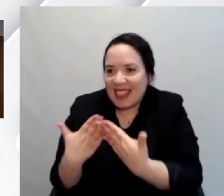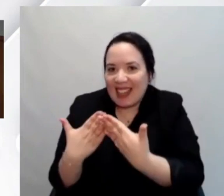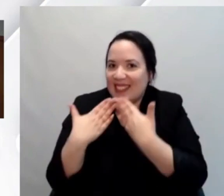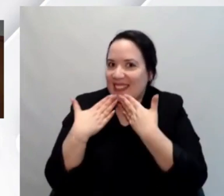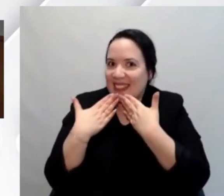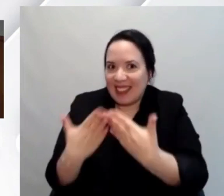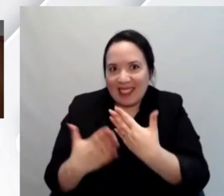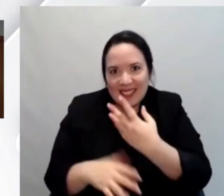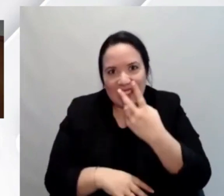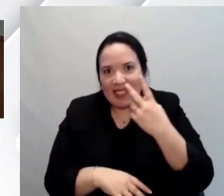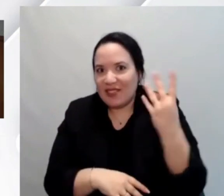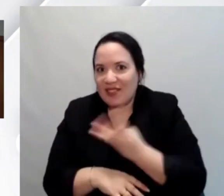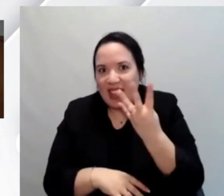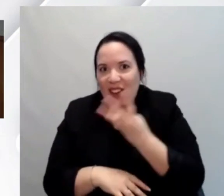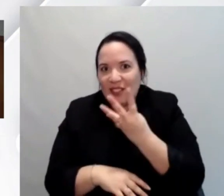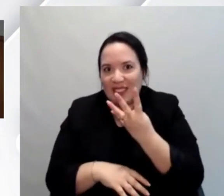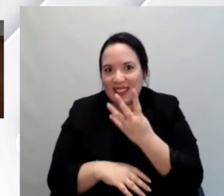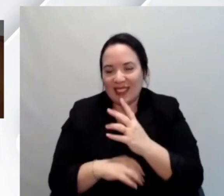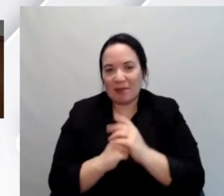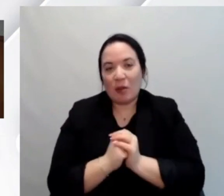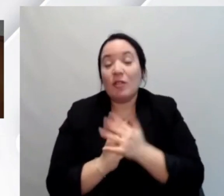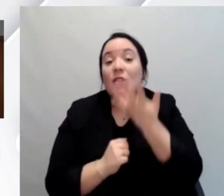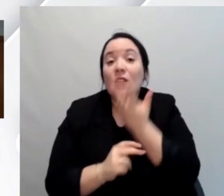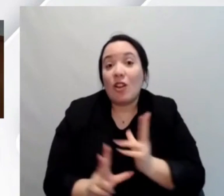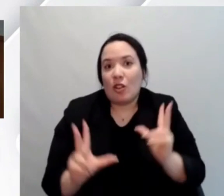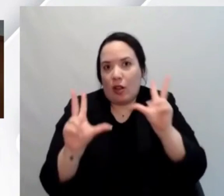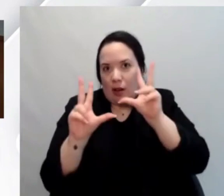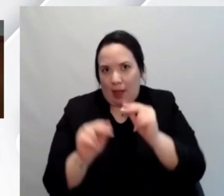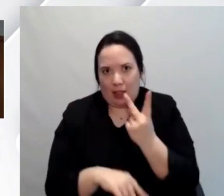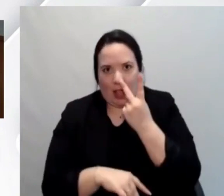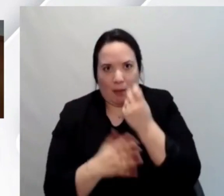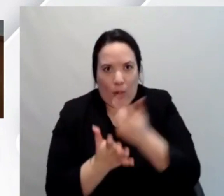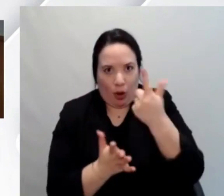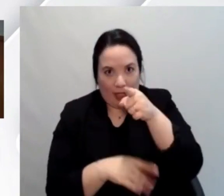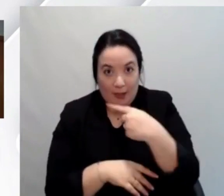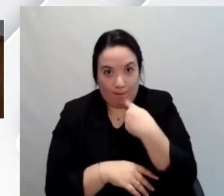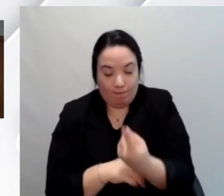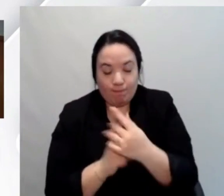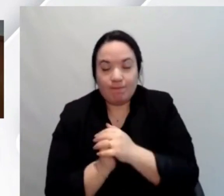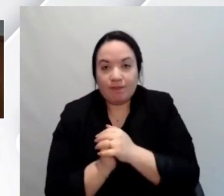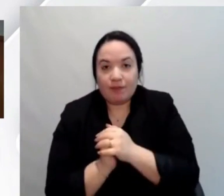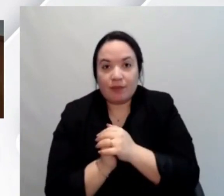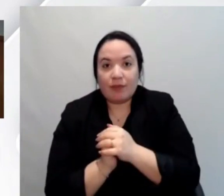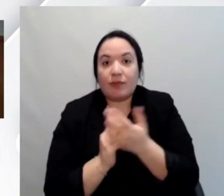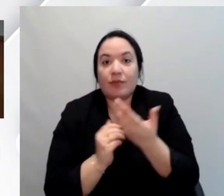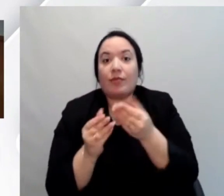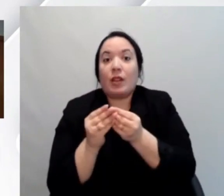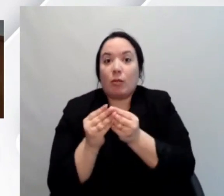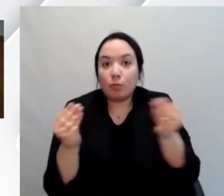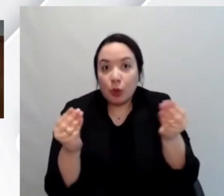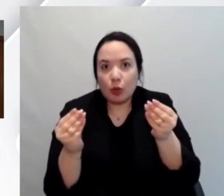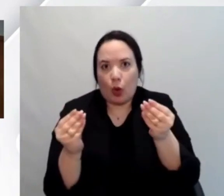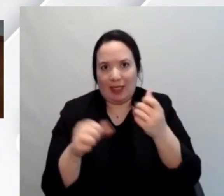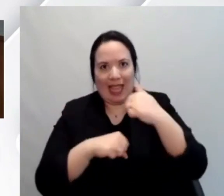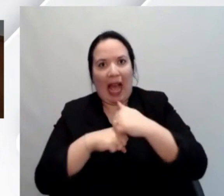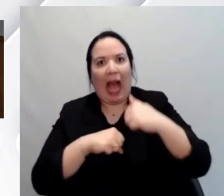minuti. Ribadiamo quindi delle cose importanti che hai detto. Essenzialmente i prodotti, gli hardware